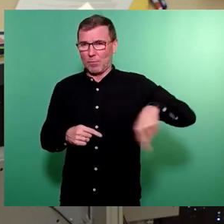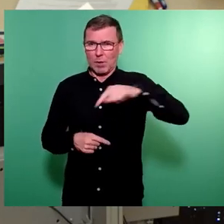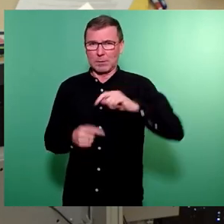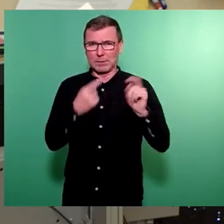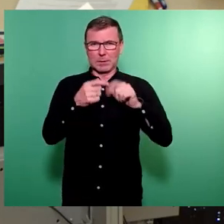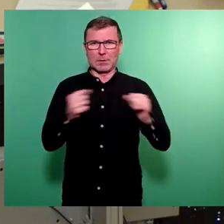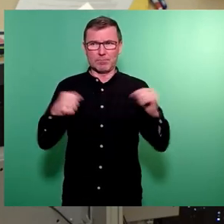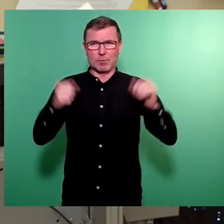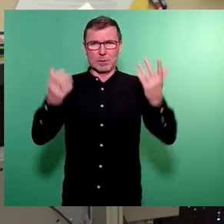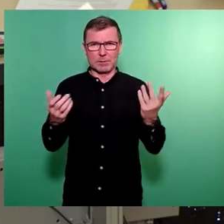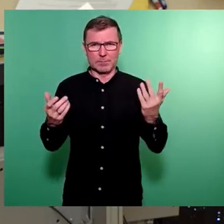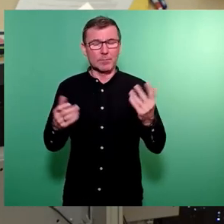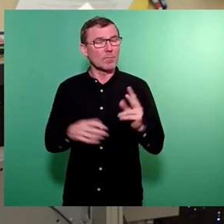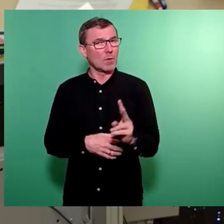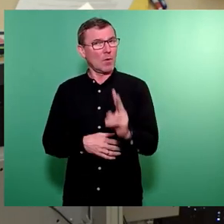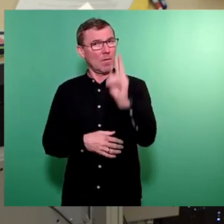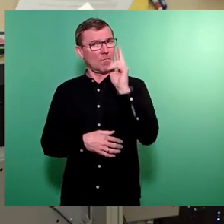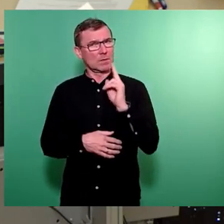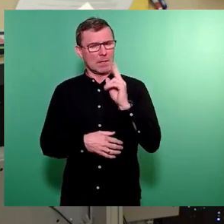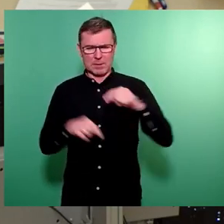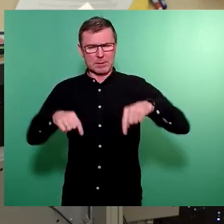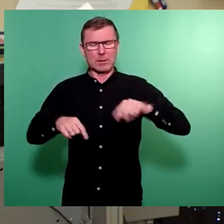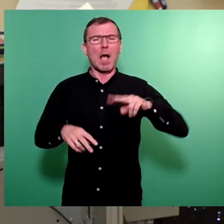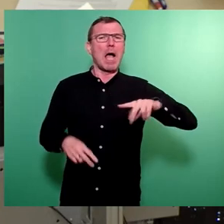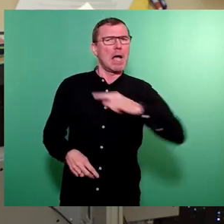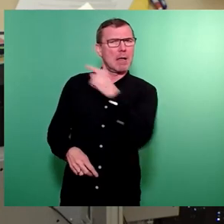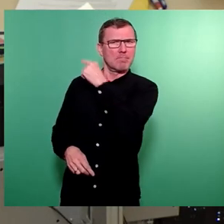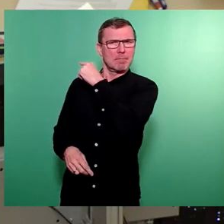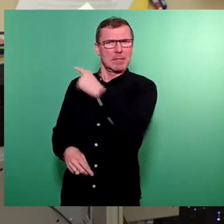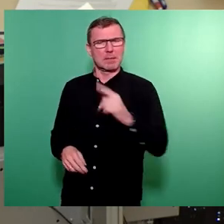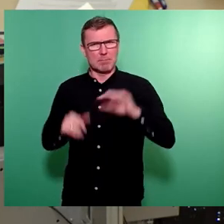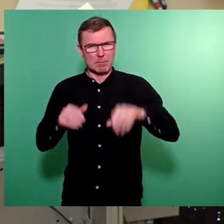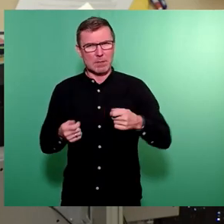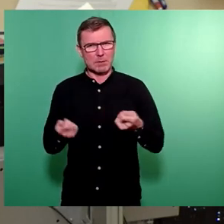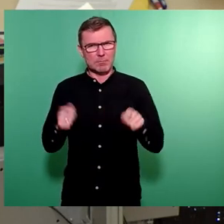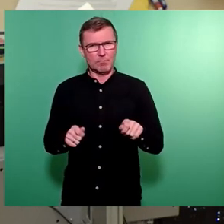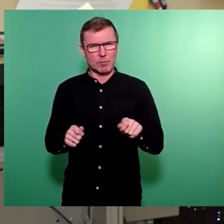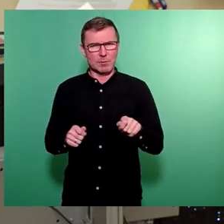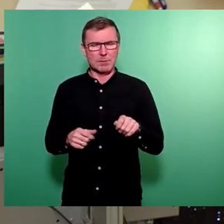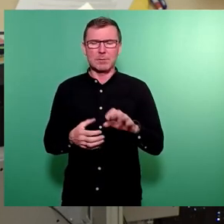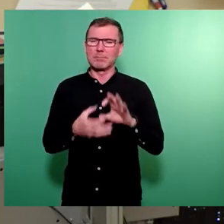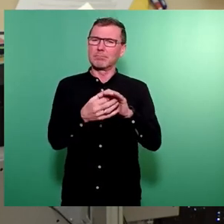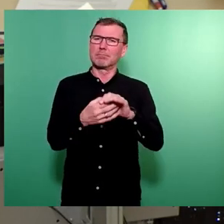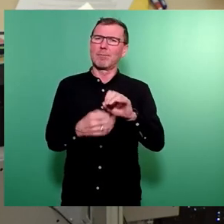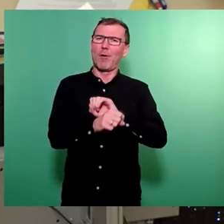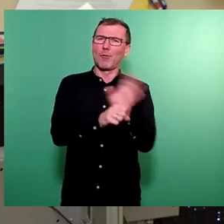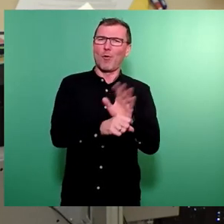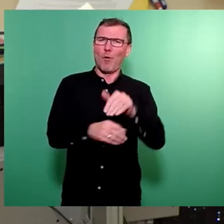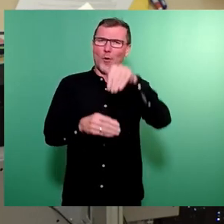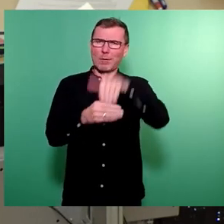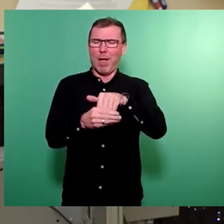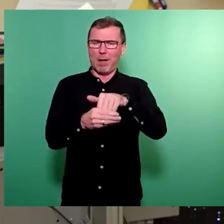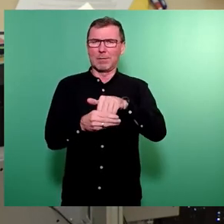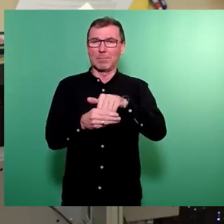Wir standen vor zwei Jahren nicht hier, sondern in der Messe mit dem Haushaltsbeschluss inmitten von Corona und ich glaube irgendwie haben wir doch alle